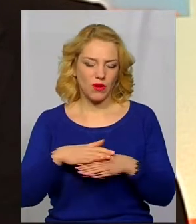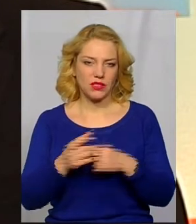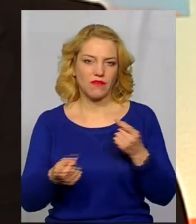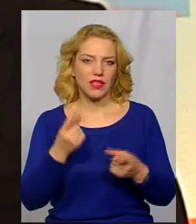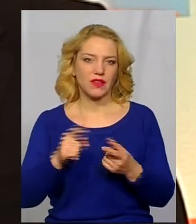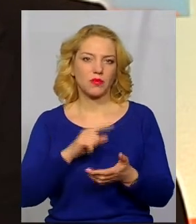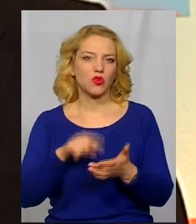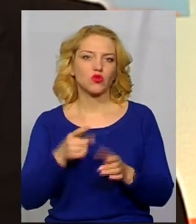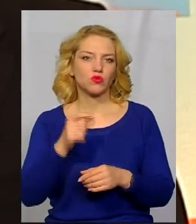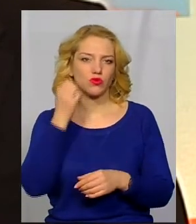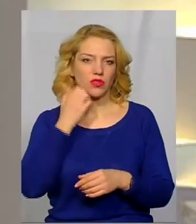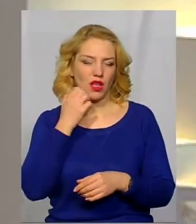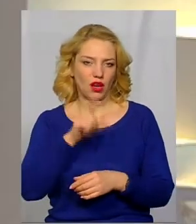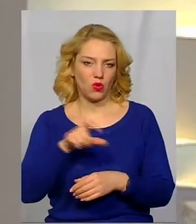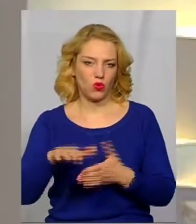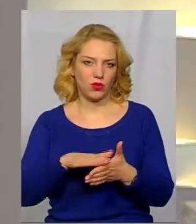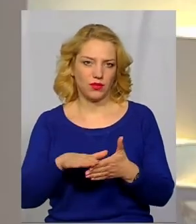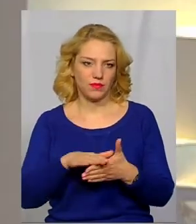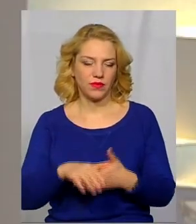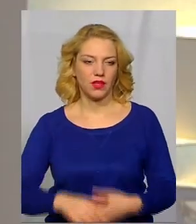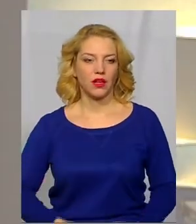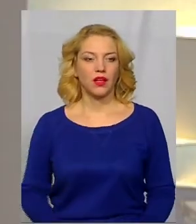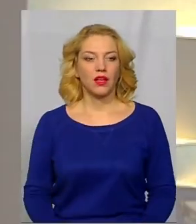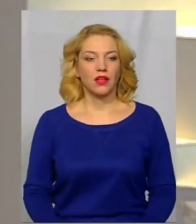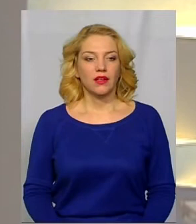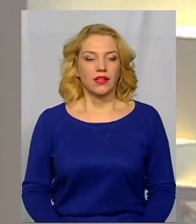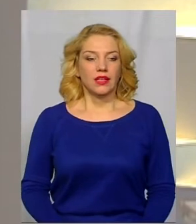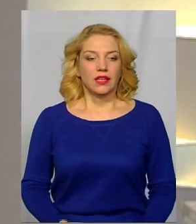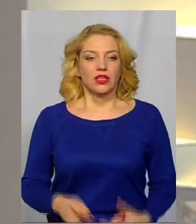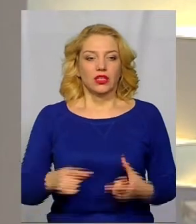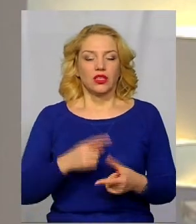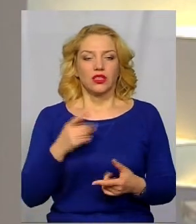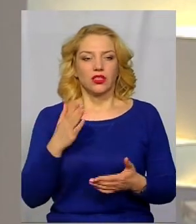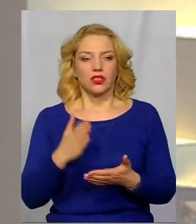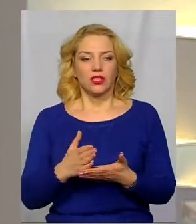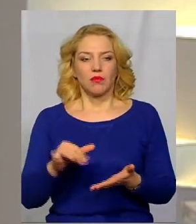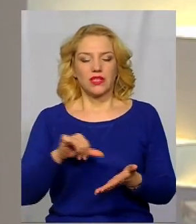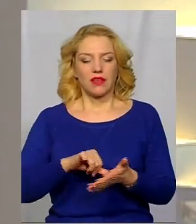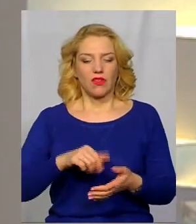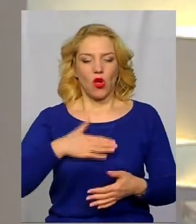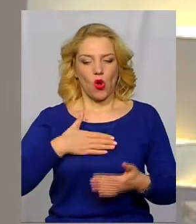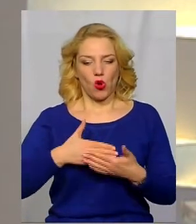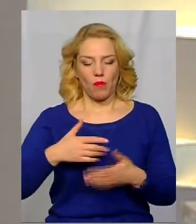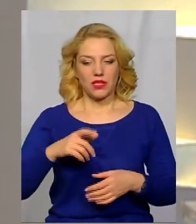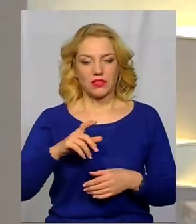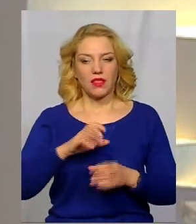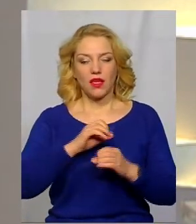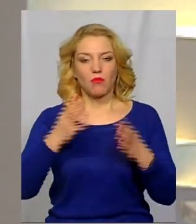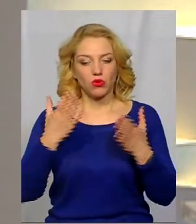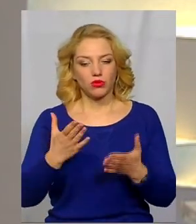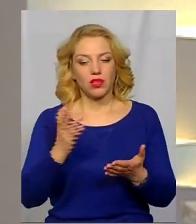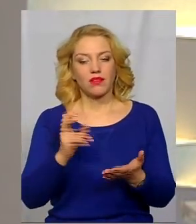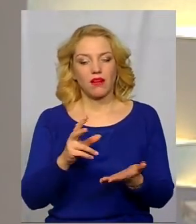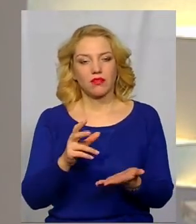це все відбувається. А є можливість взагалі представнику громадськості бути не просто присутнім, а бути членом